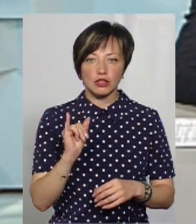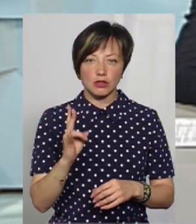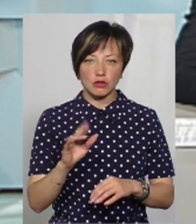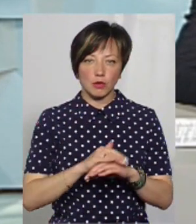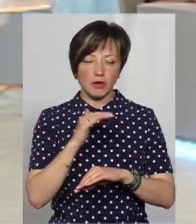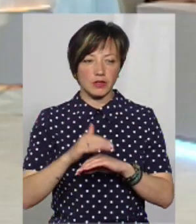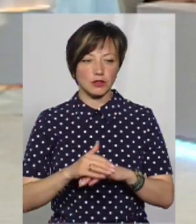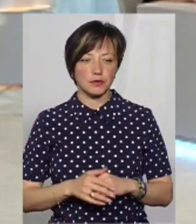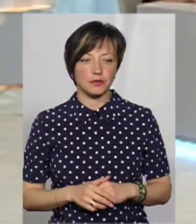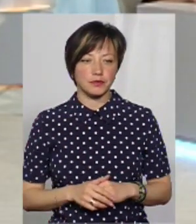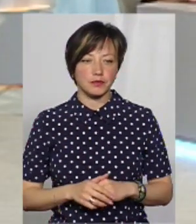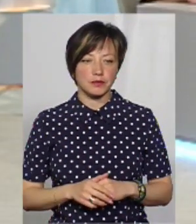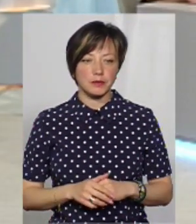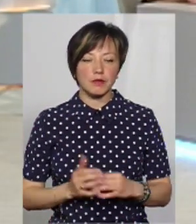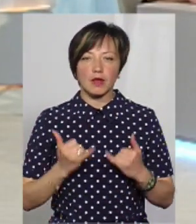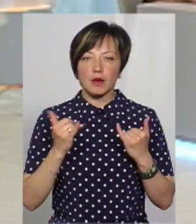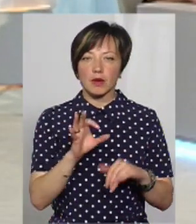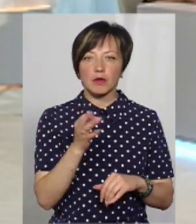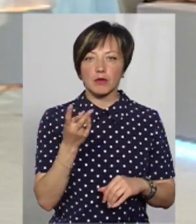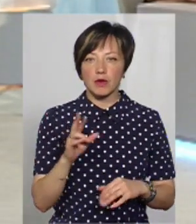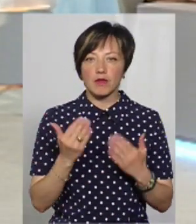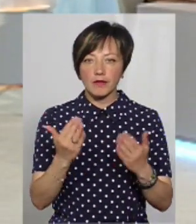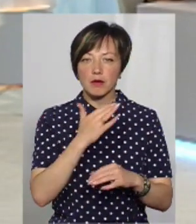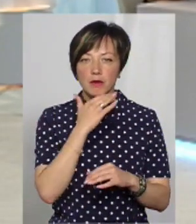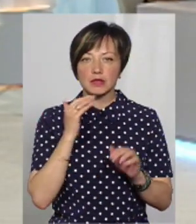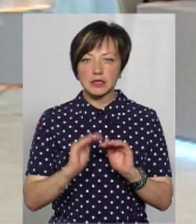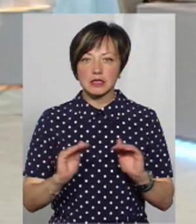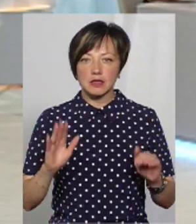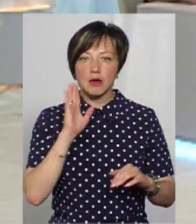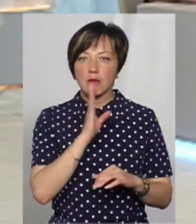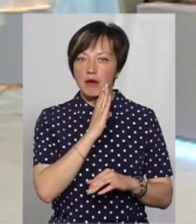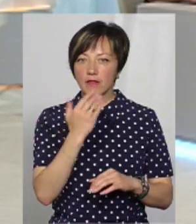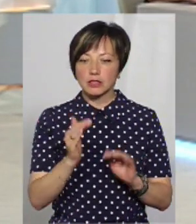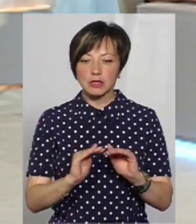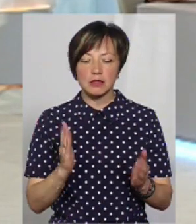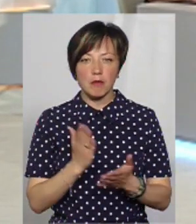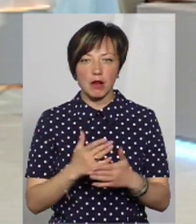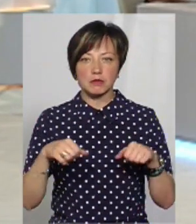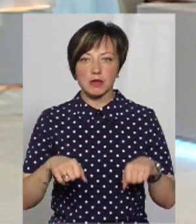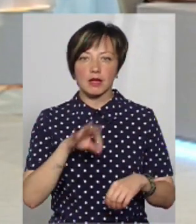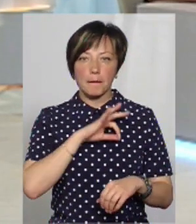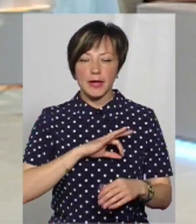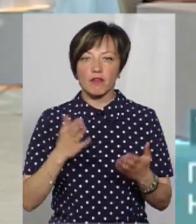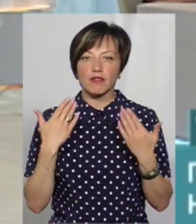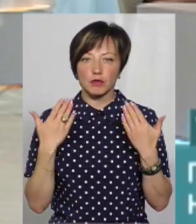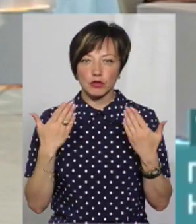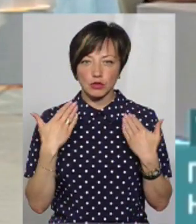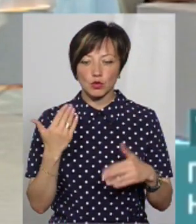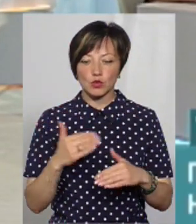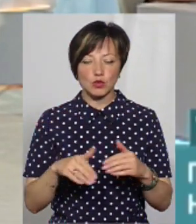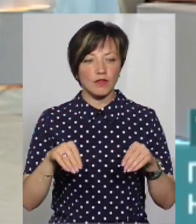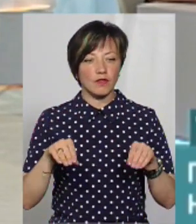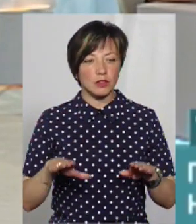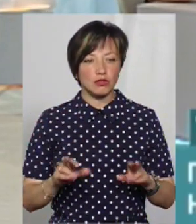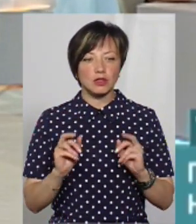Добрий вечір. Добрий вечір. Пані Ольго, ви багатодітна мати, отже, ваші діти мають право на пільговий відпочинок. Уже